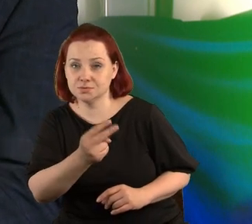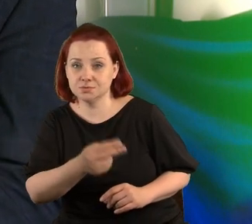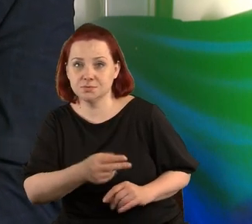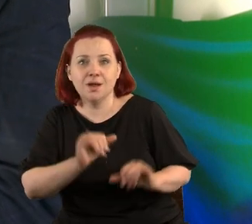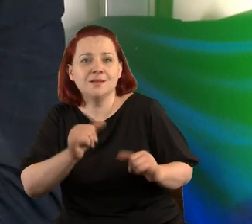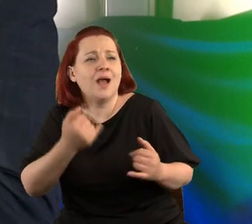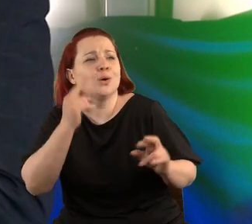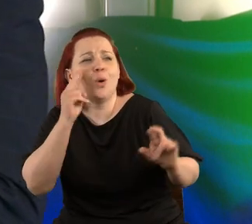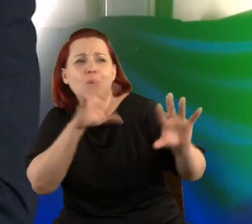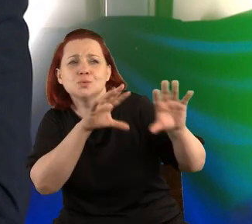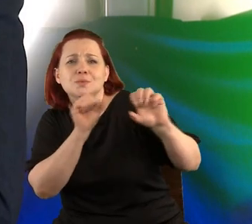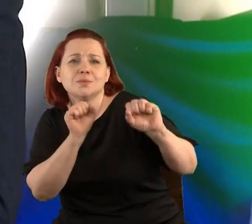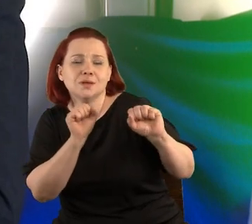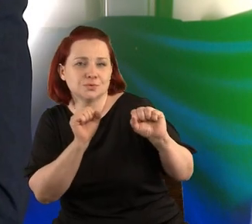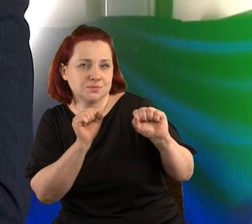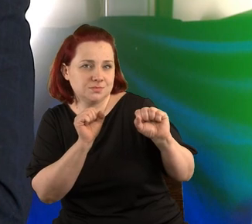Jak to rozumiesz?